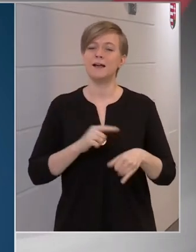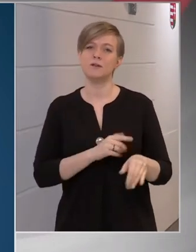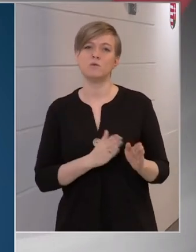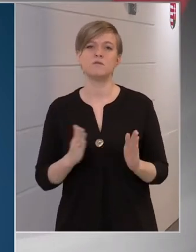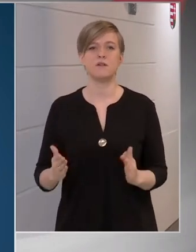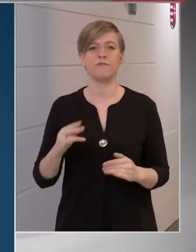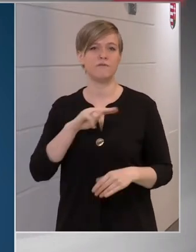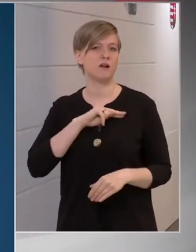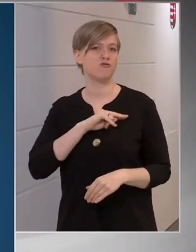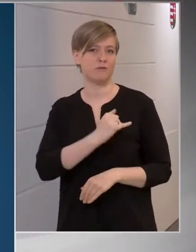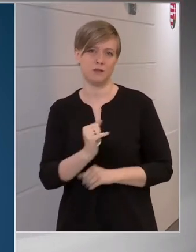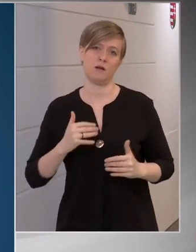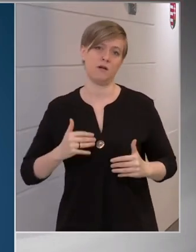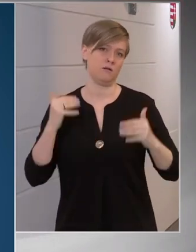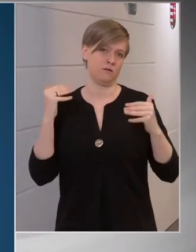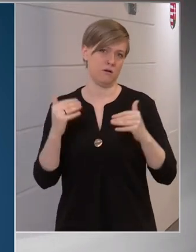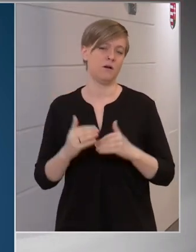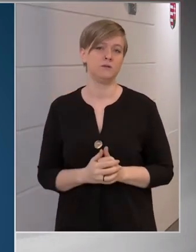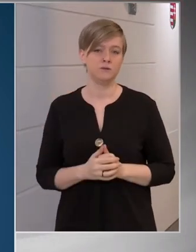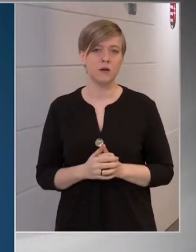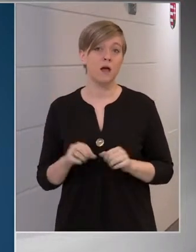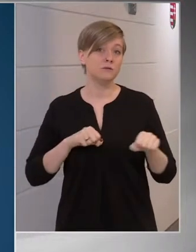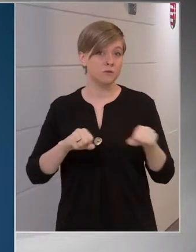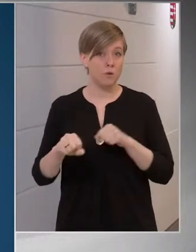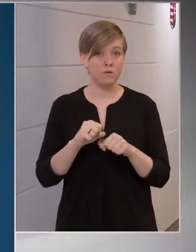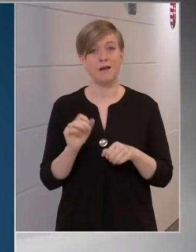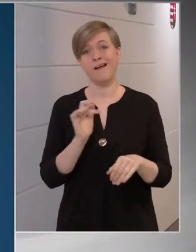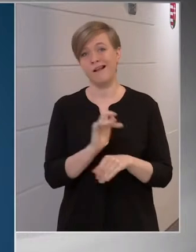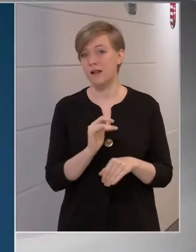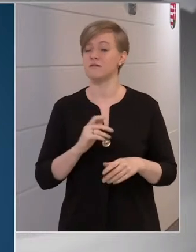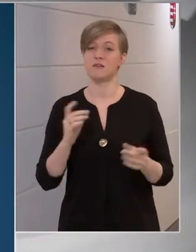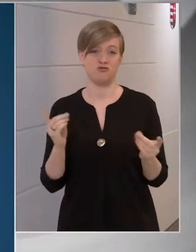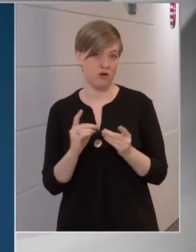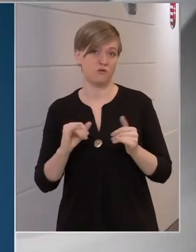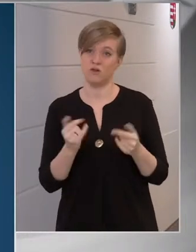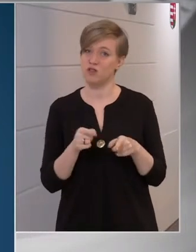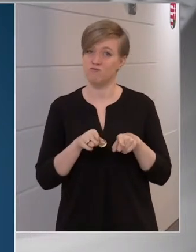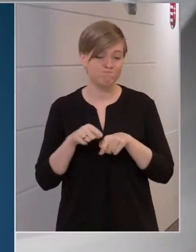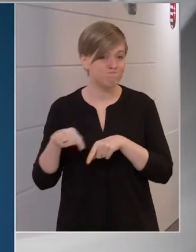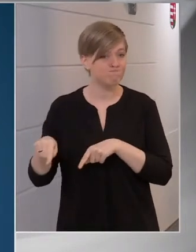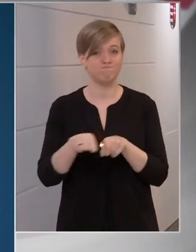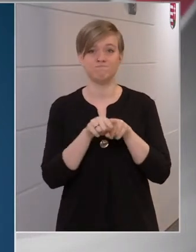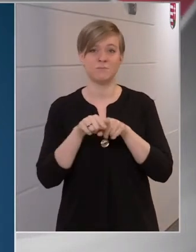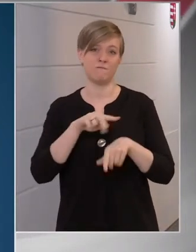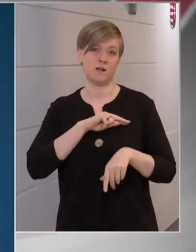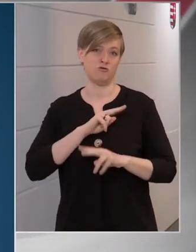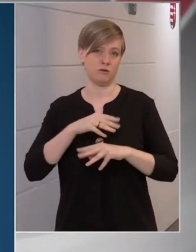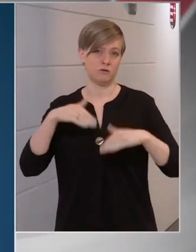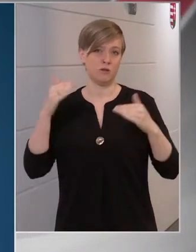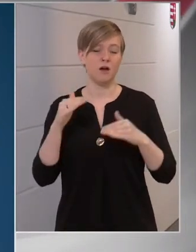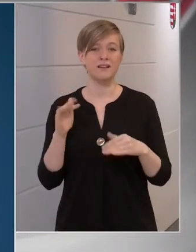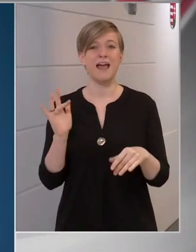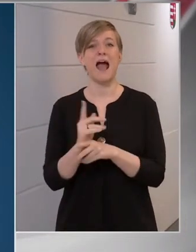felelőssége mindenkinek nagy, kormánynak, ellenzéknek és a sajtónak is. És ezért az álhírkeltés az fölösleges. Ha